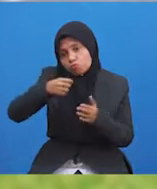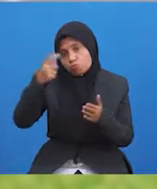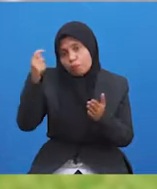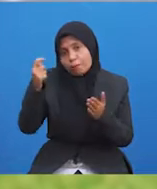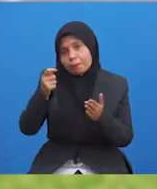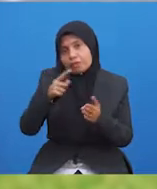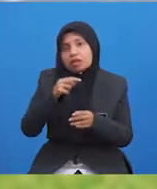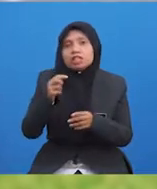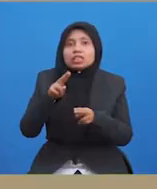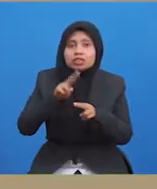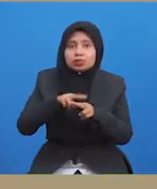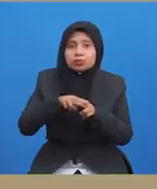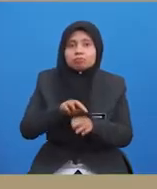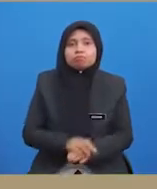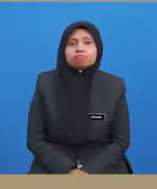kedudukan mereka.